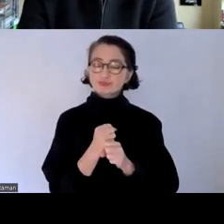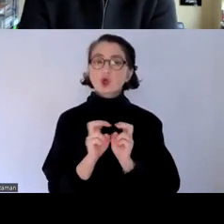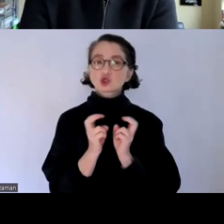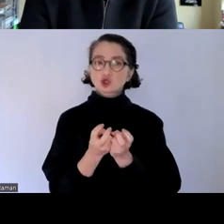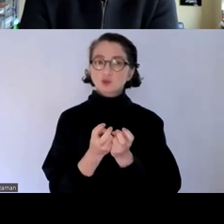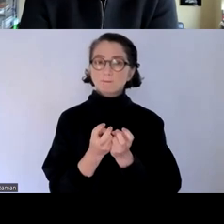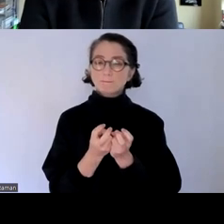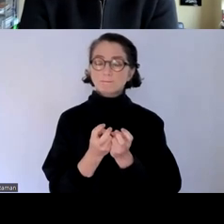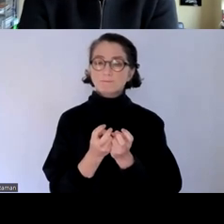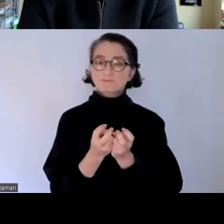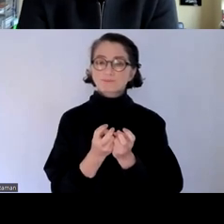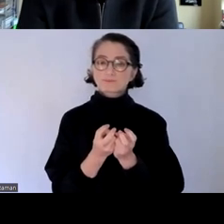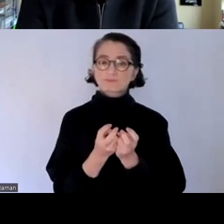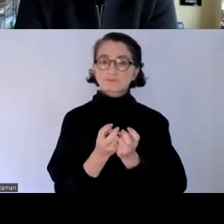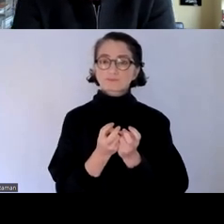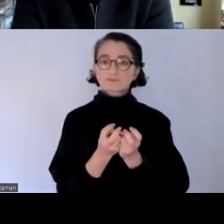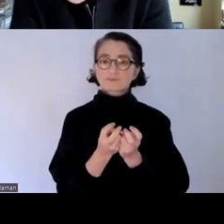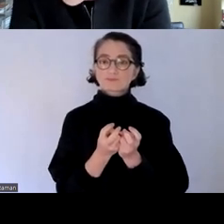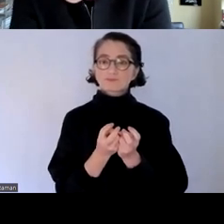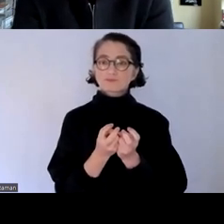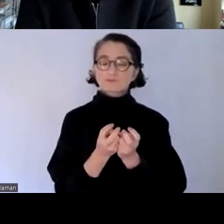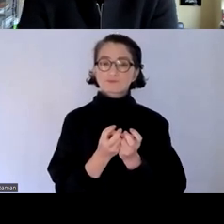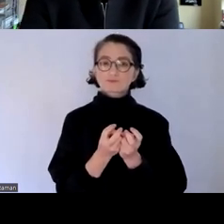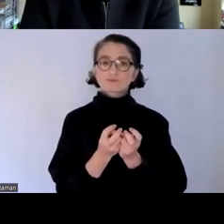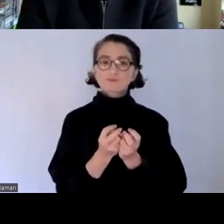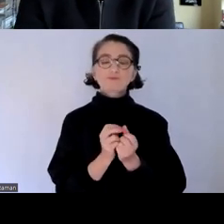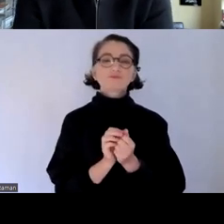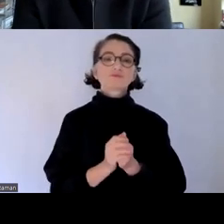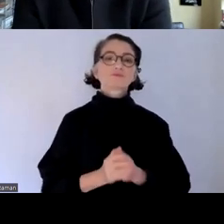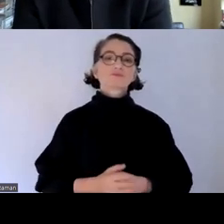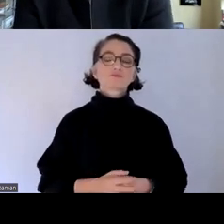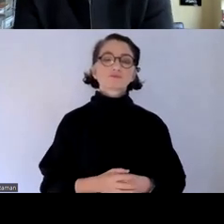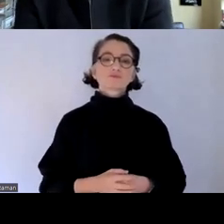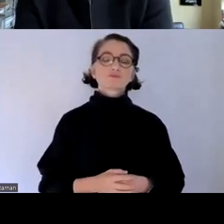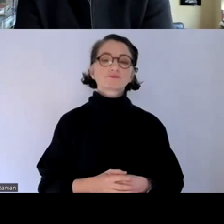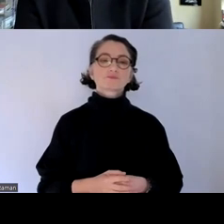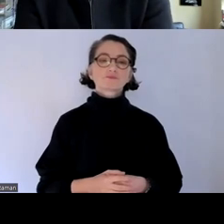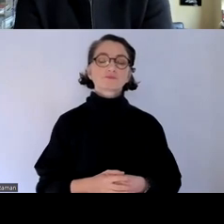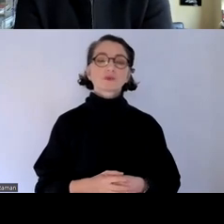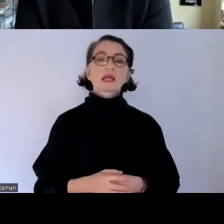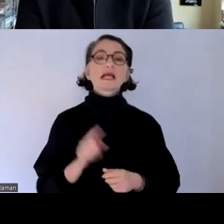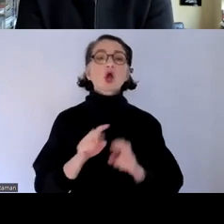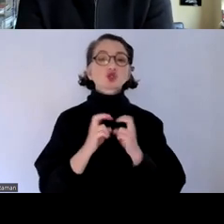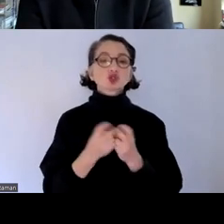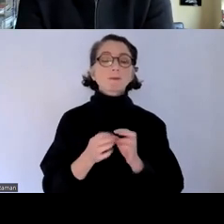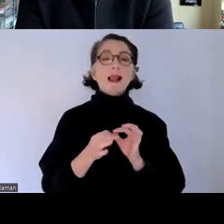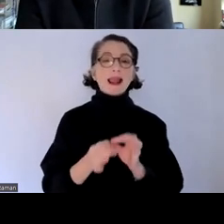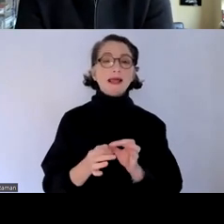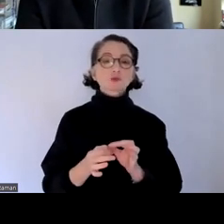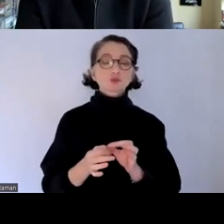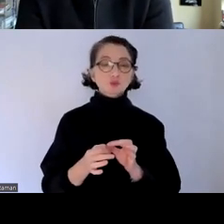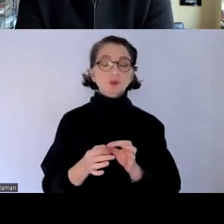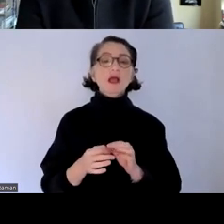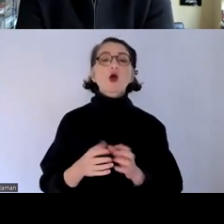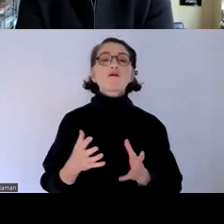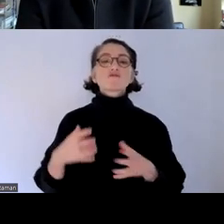zusammengefügt haben gefunden haben entschuldigung unter der leitung der fundation on firm